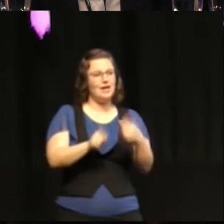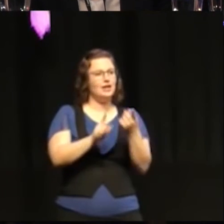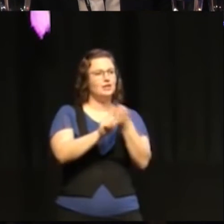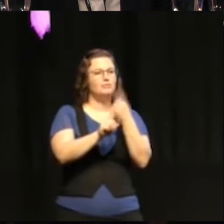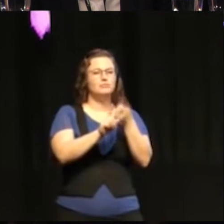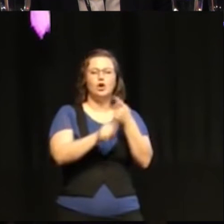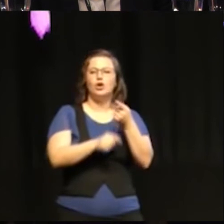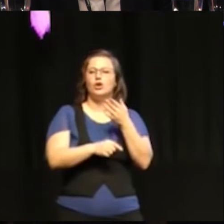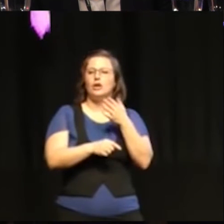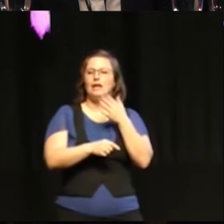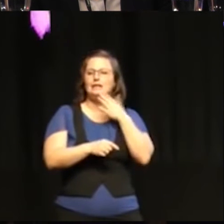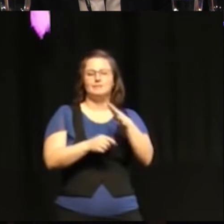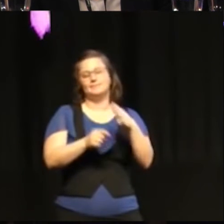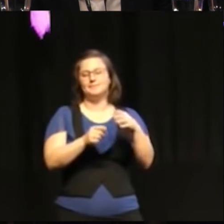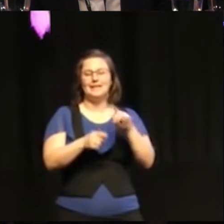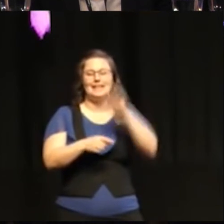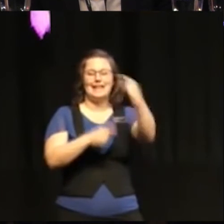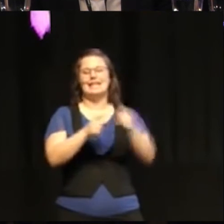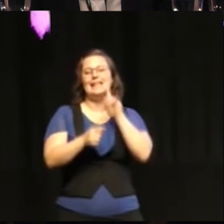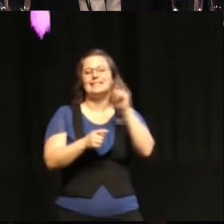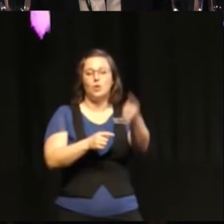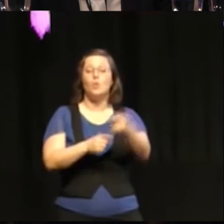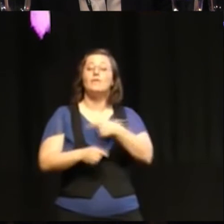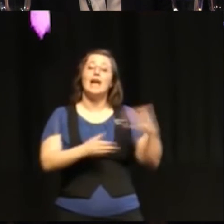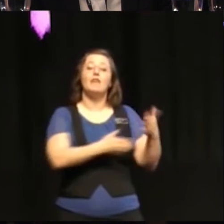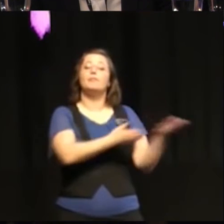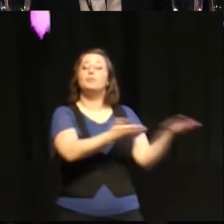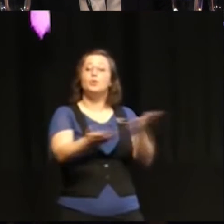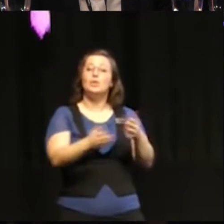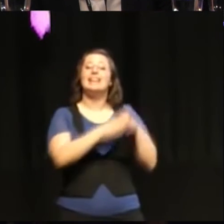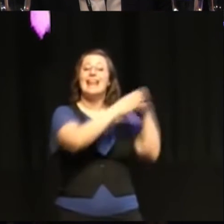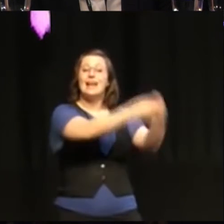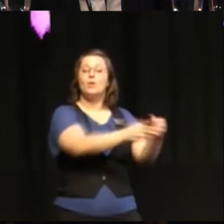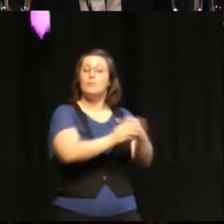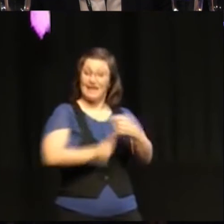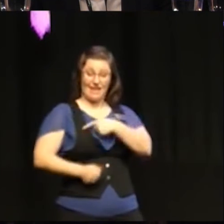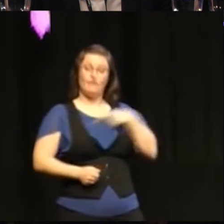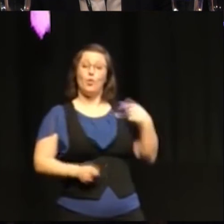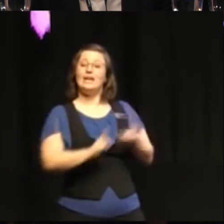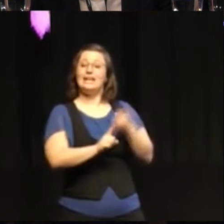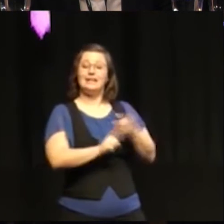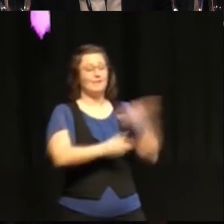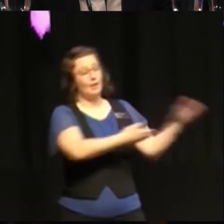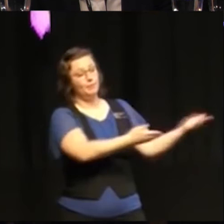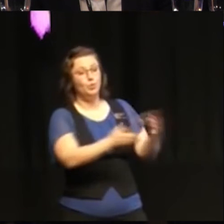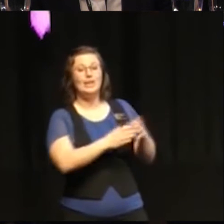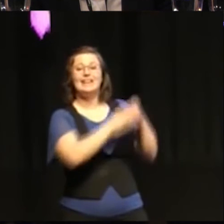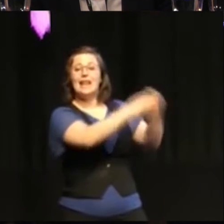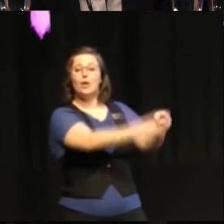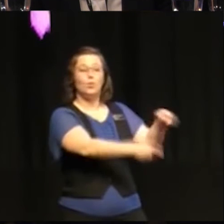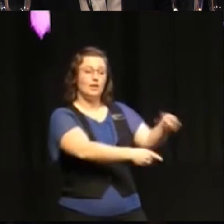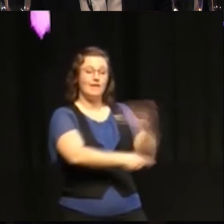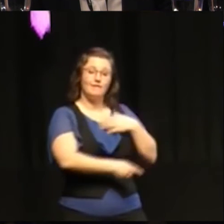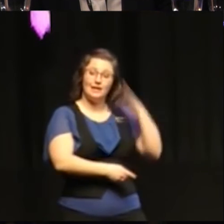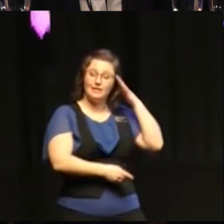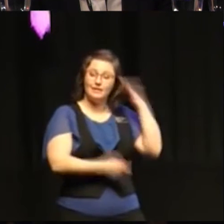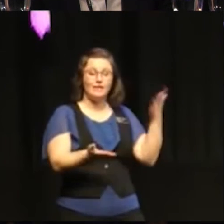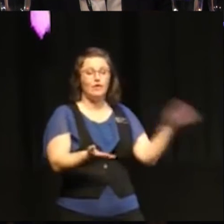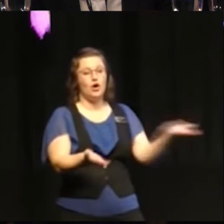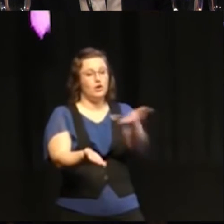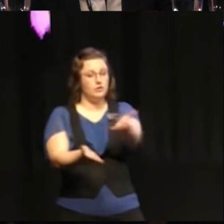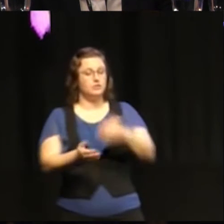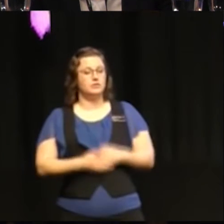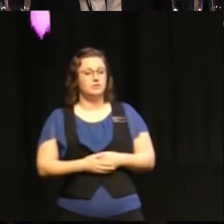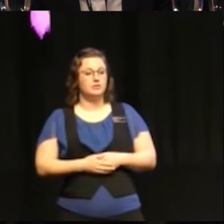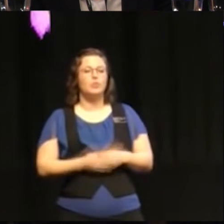år. Och då har vi bjudit in delegationen, men det är på vårt initiativ vi har bjudit in dem för att höra vad de har att säga. då kommer vi att vara många